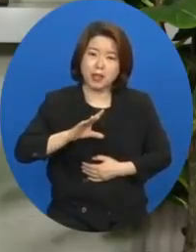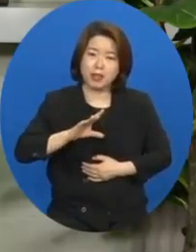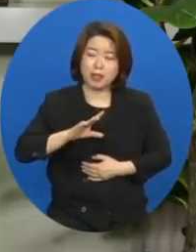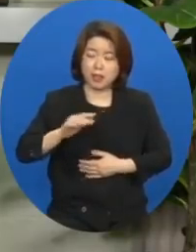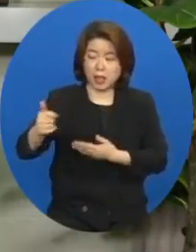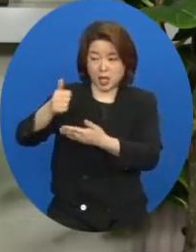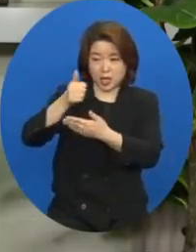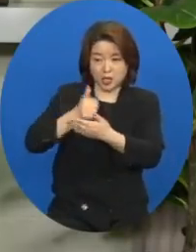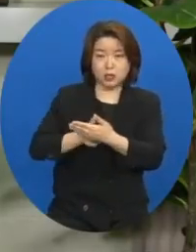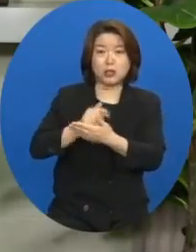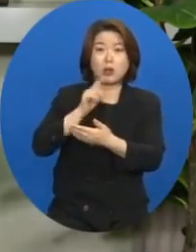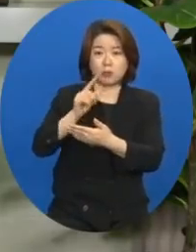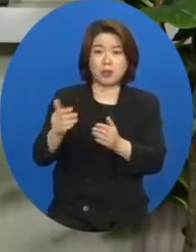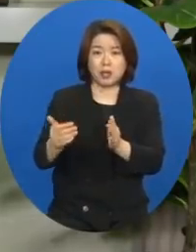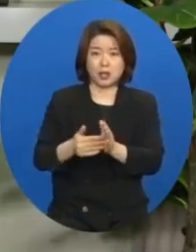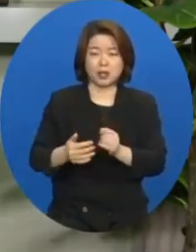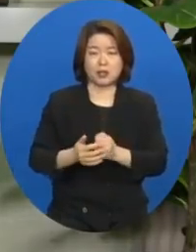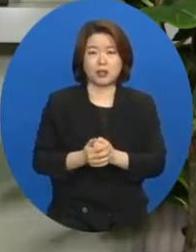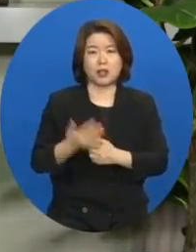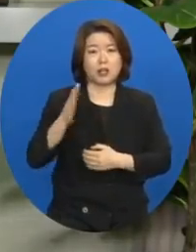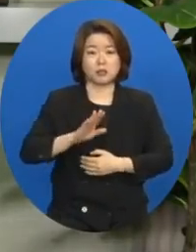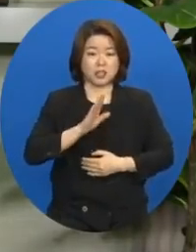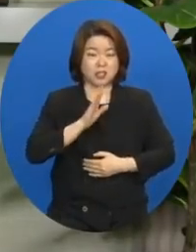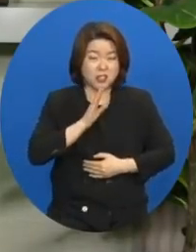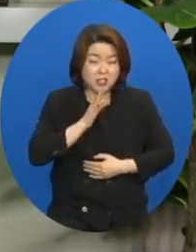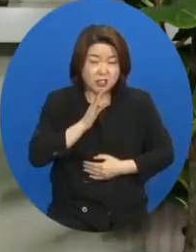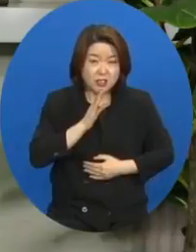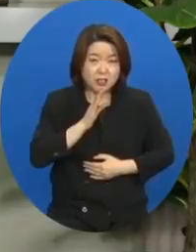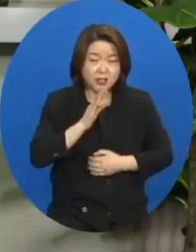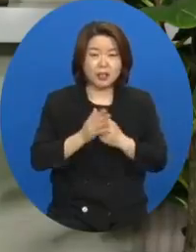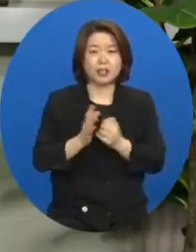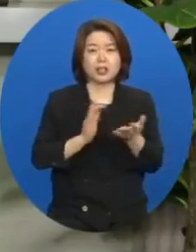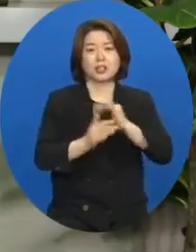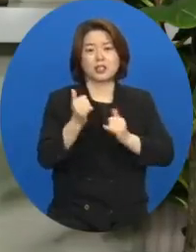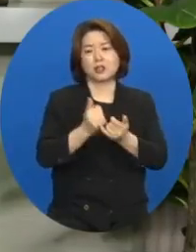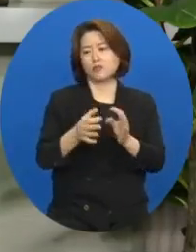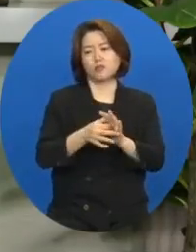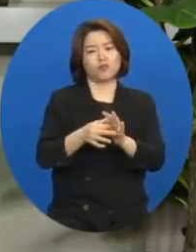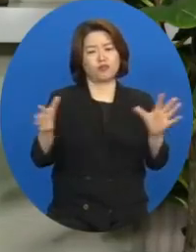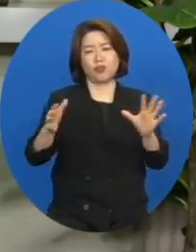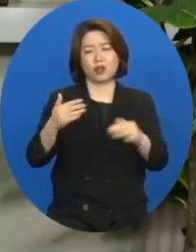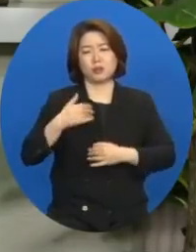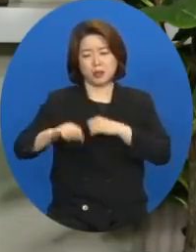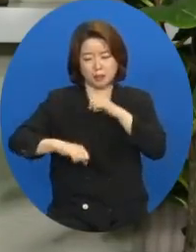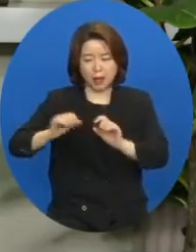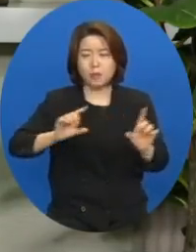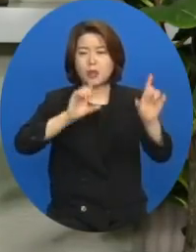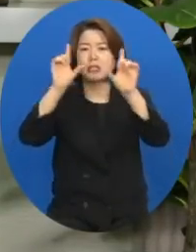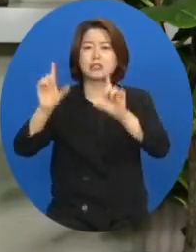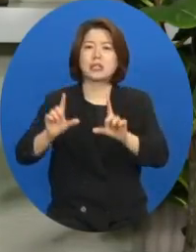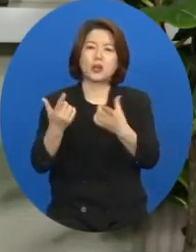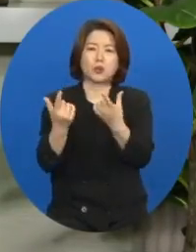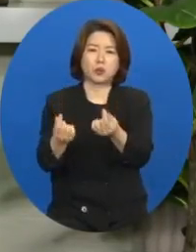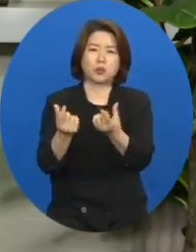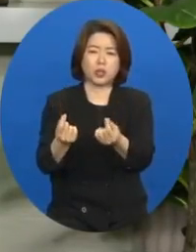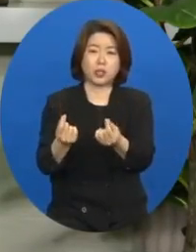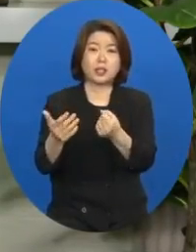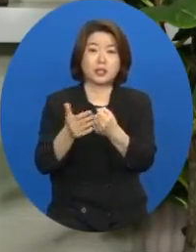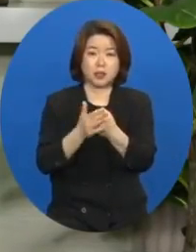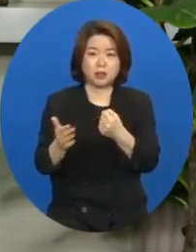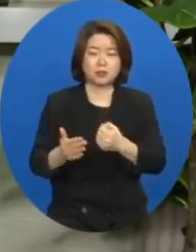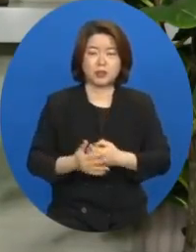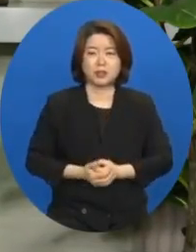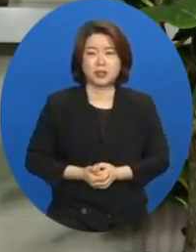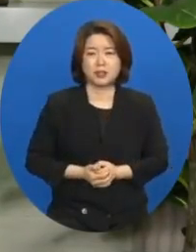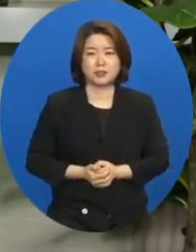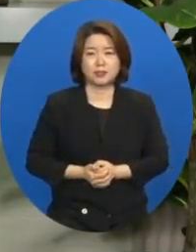하는 것이지 실제로는 예수님과 상관없는 삶을 살고 있는 것이기 때문에 그렇습니다.